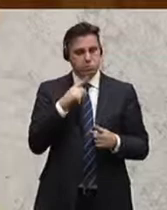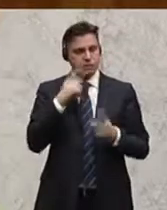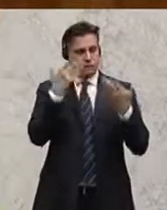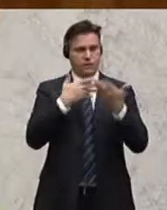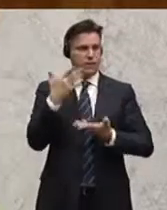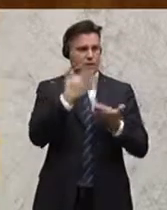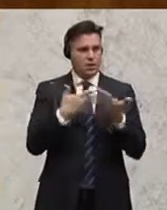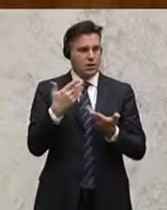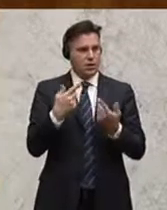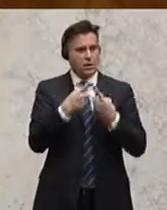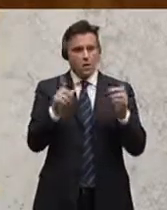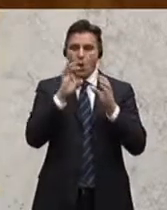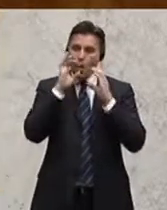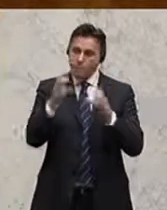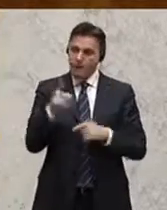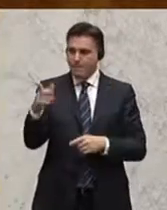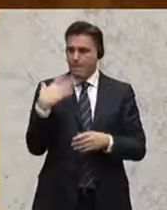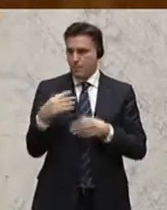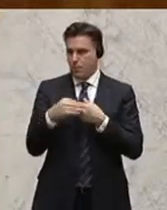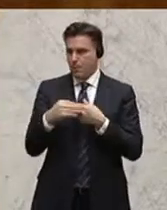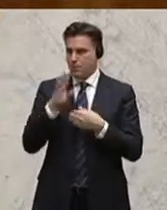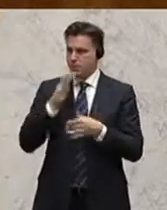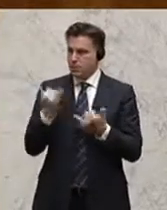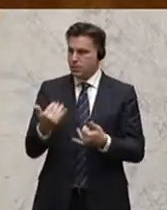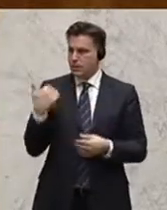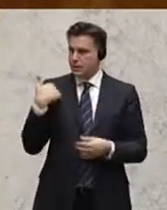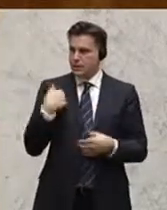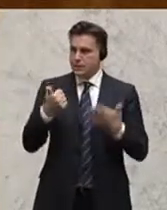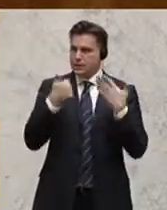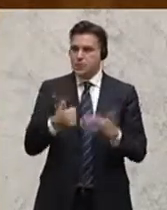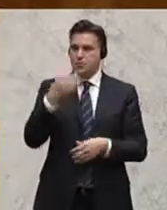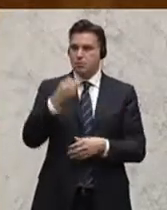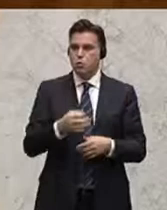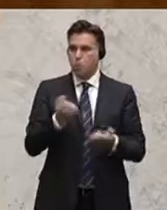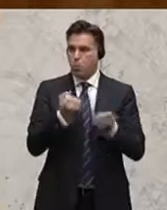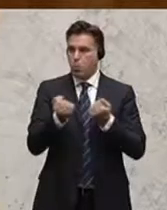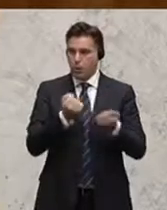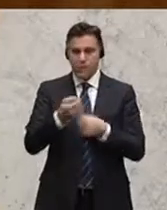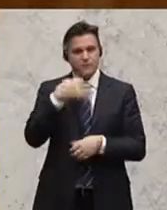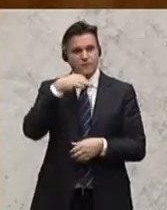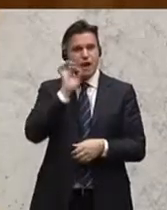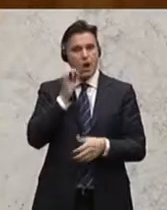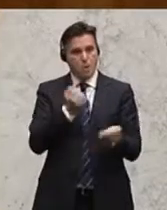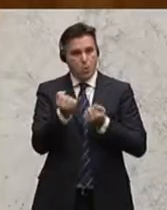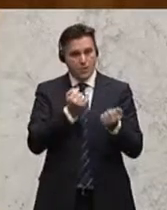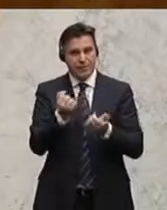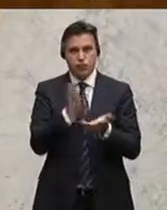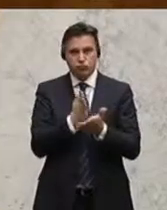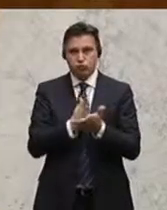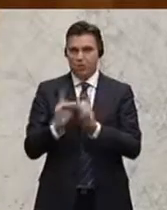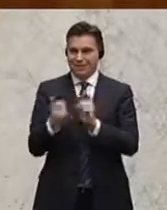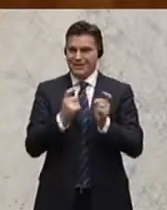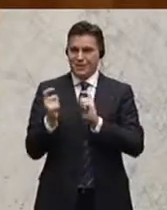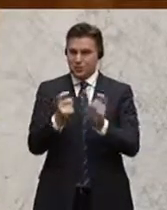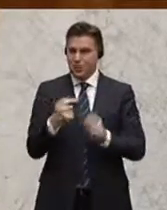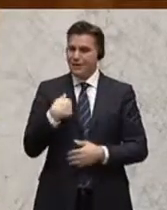Offenbarungseid von der ÖVP. Ich habe es letzte Woche in 60 Minuten Politik zum Thema Frauenpolitik diskutiert und